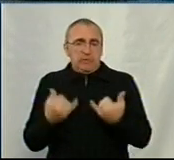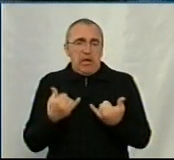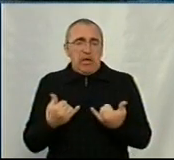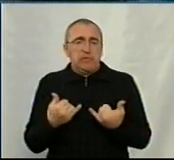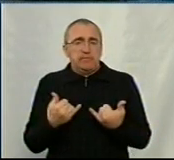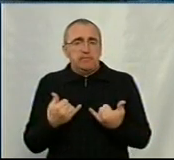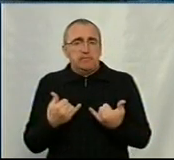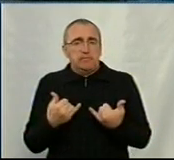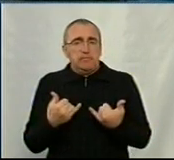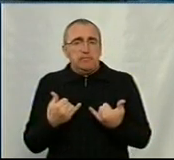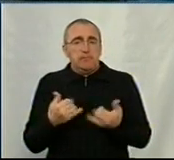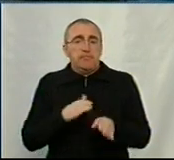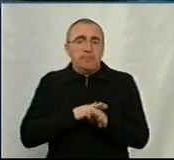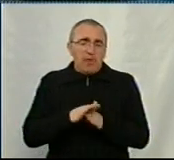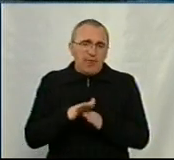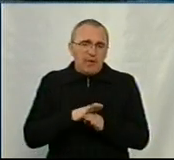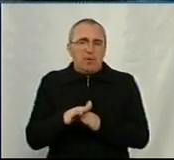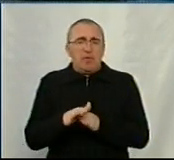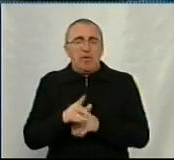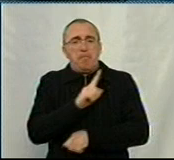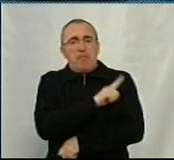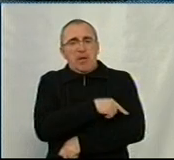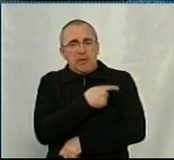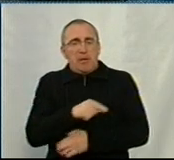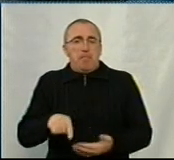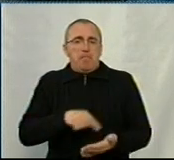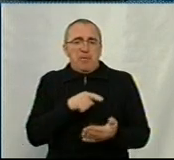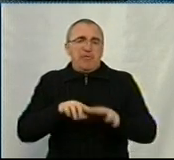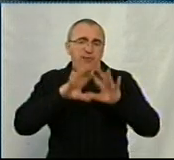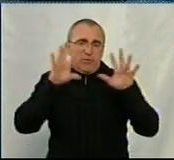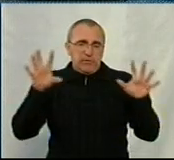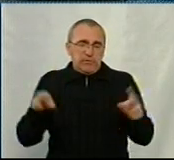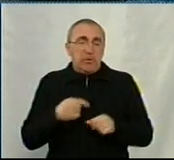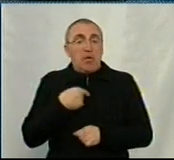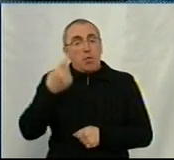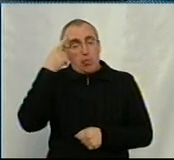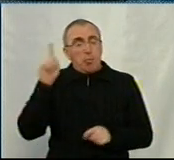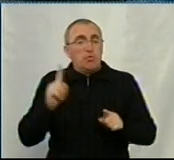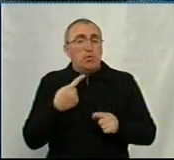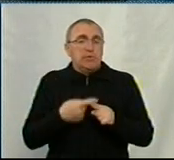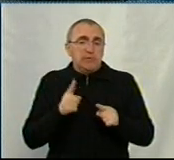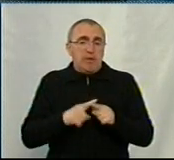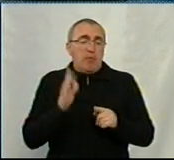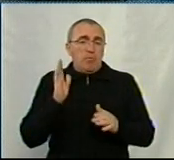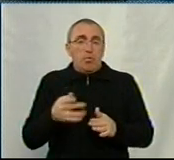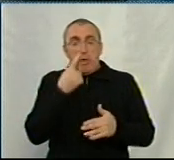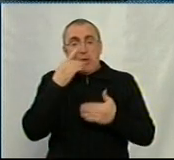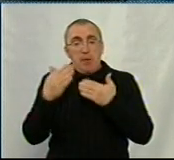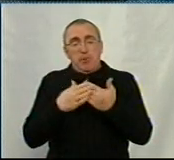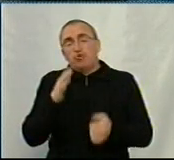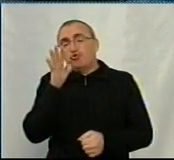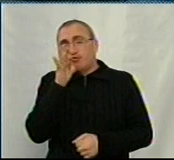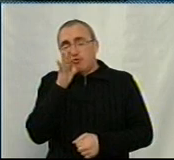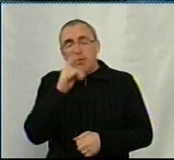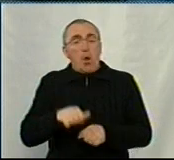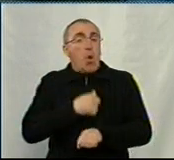виконується і в медицині, і в місті взагалом. Але я думаю, що це однозначно буде найближчим часом.